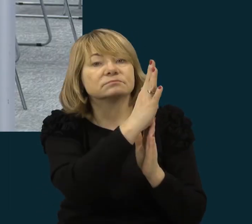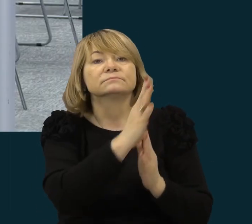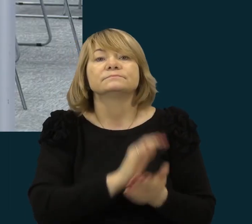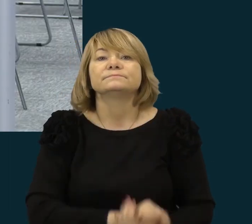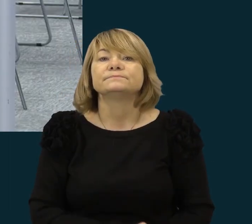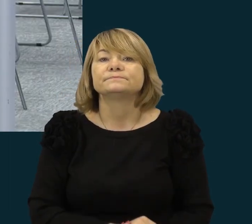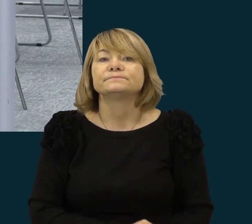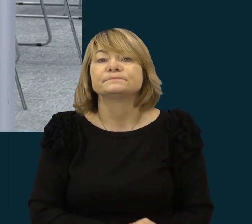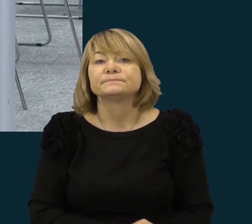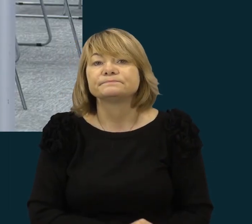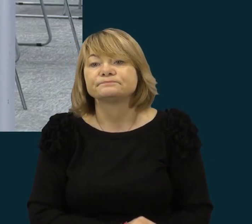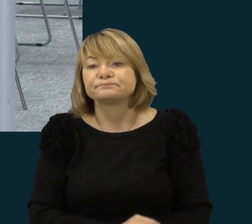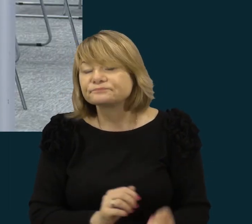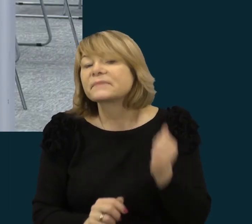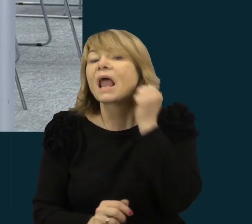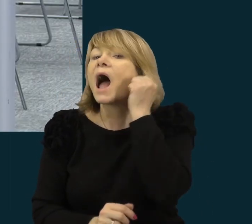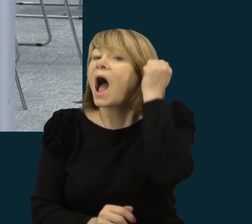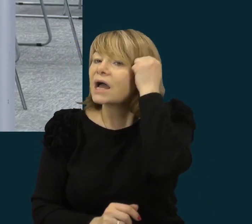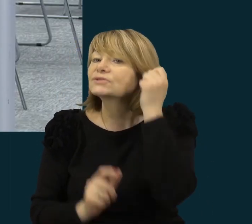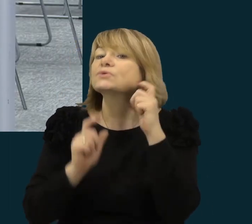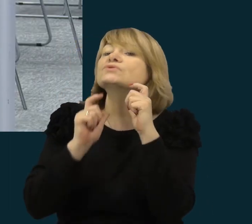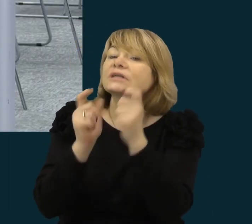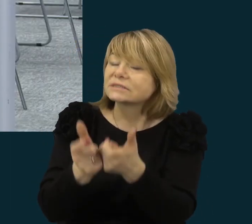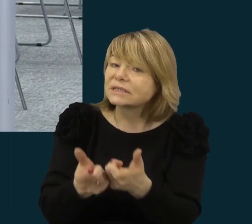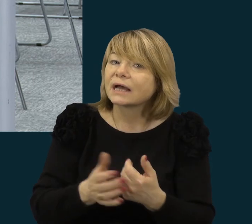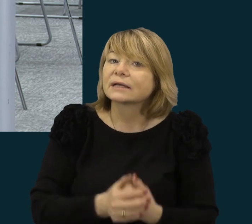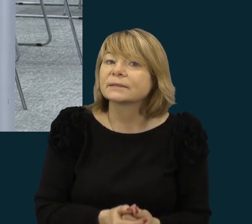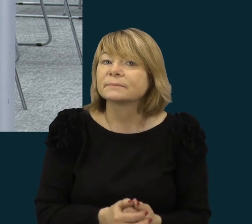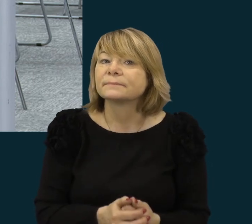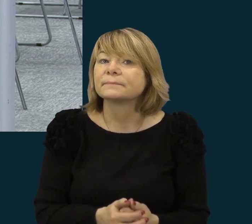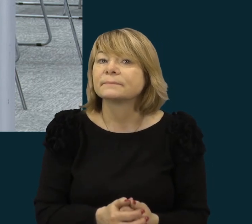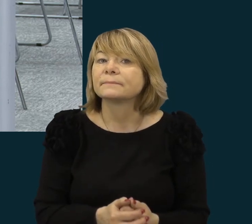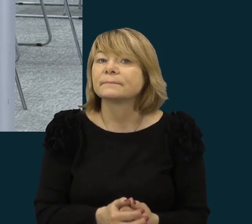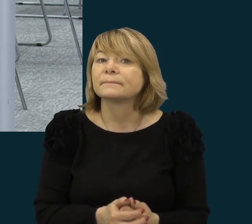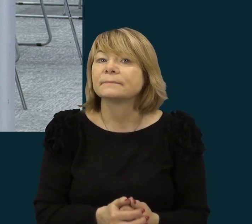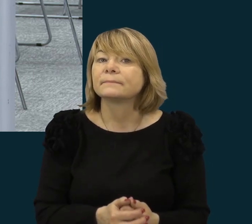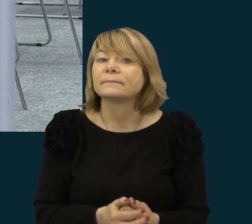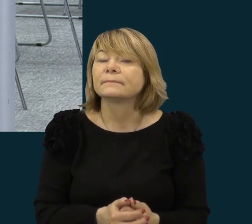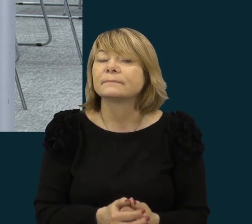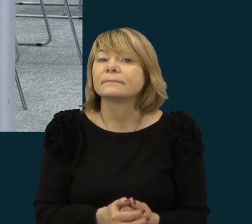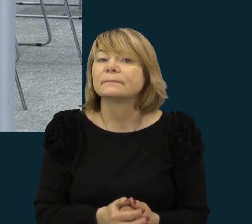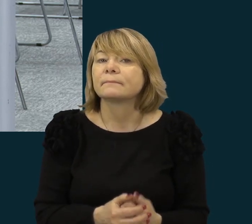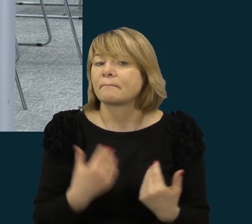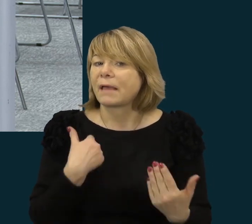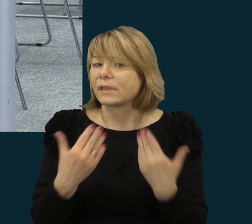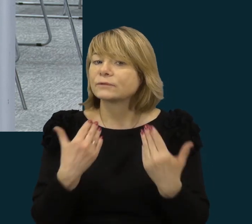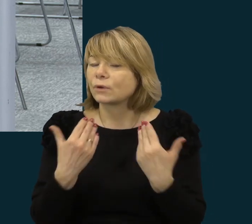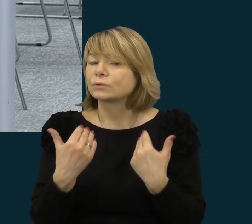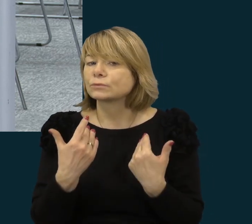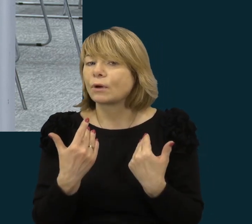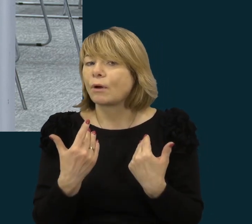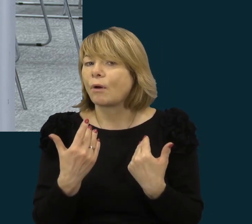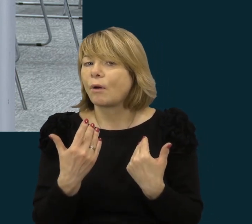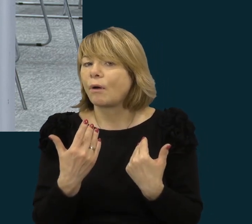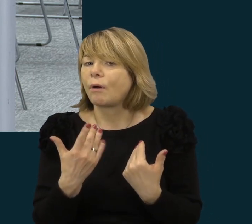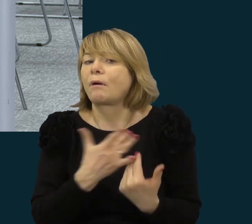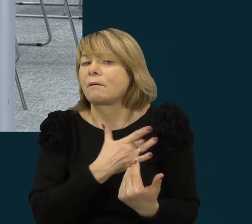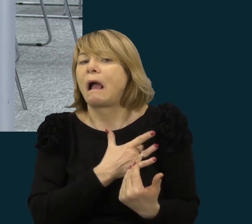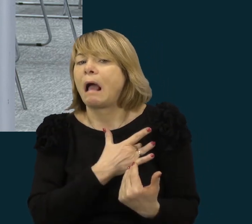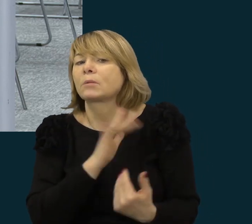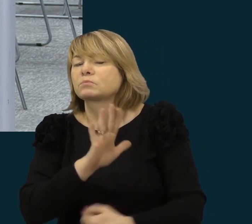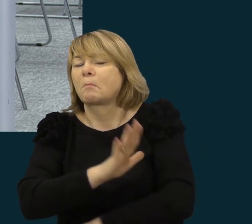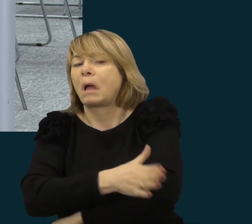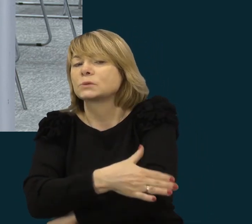Taip, ačiū už atsakymą. Ir berods, tai bus paskutinis klausimas,